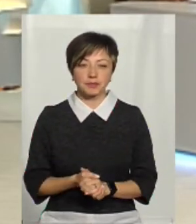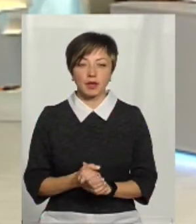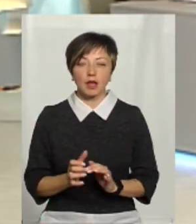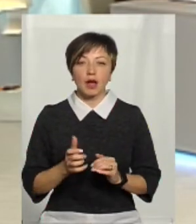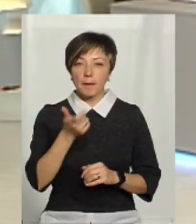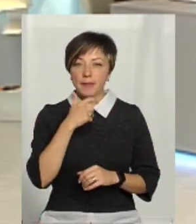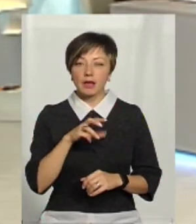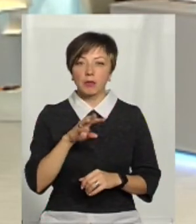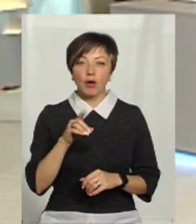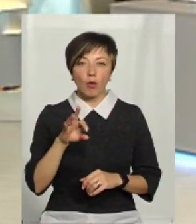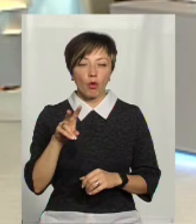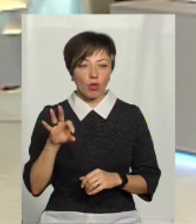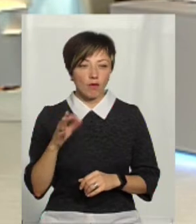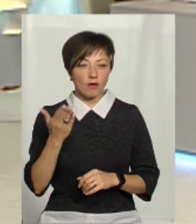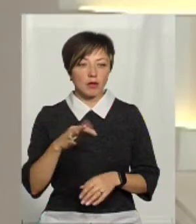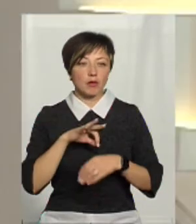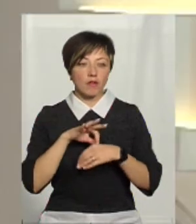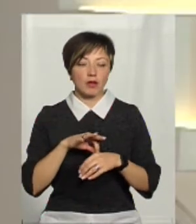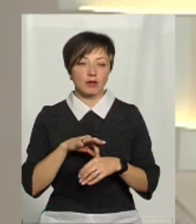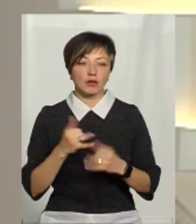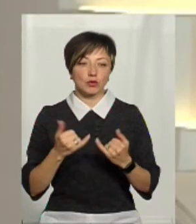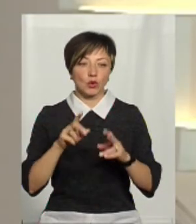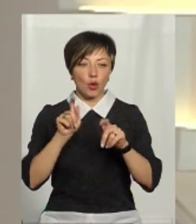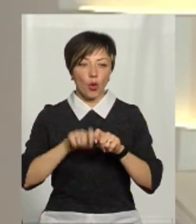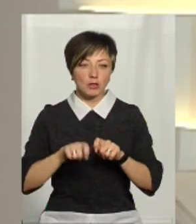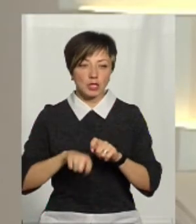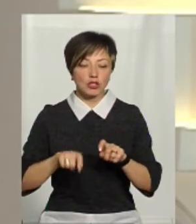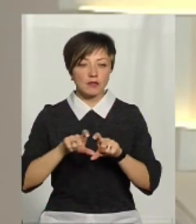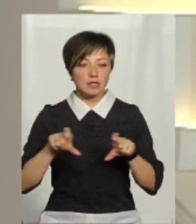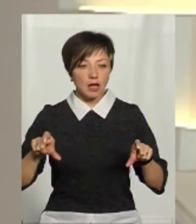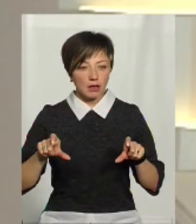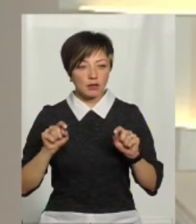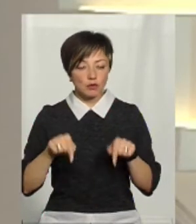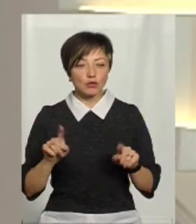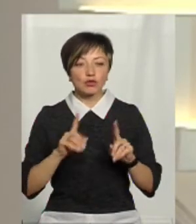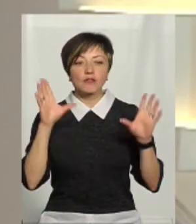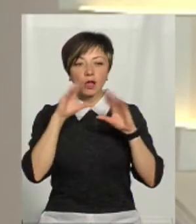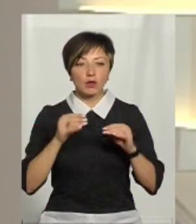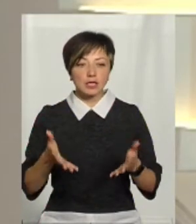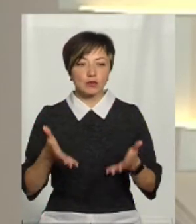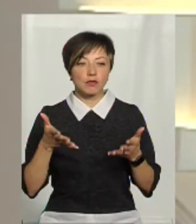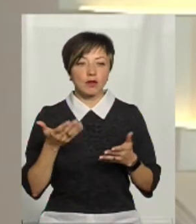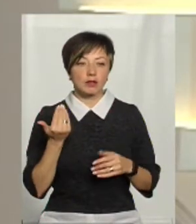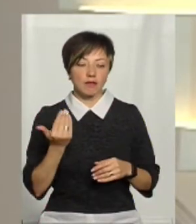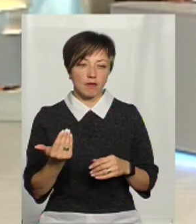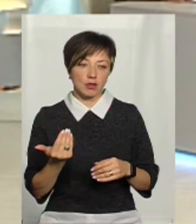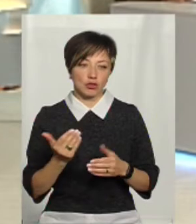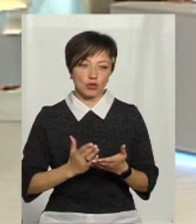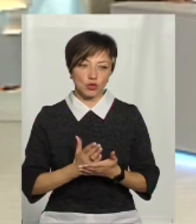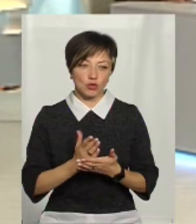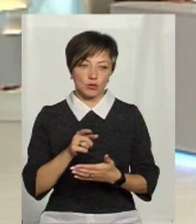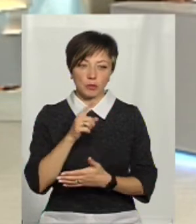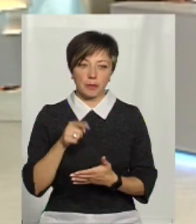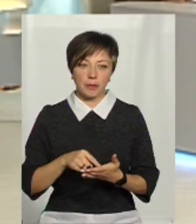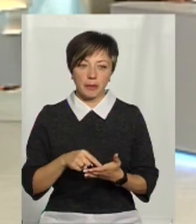Мико, сьогодні ви проводили обстеження у закладі цьому. Що вдалося з'ясувати вам, вашій службі?